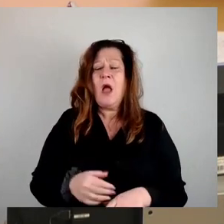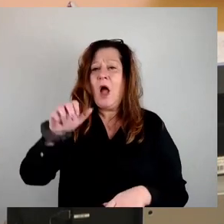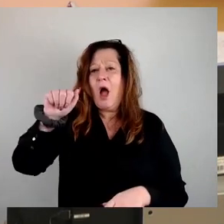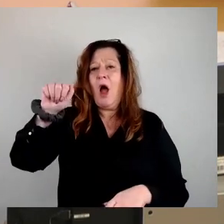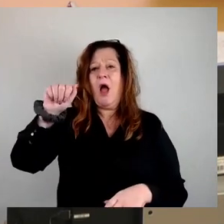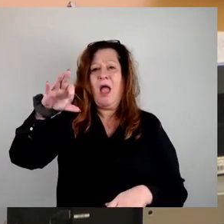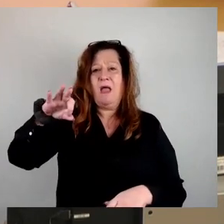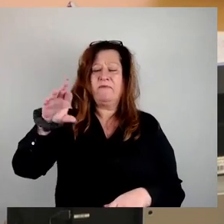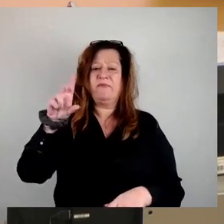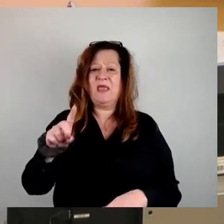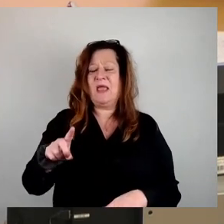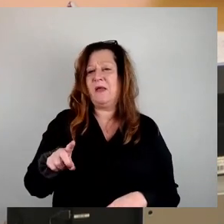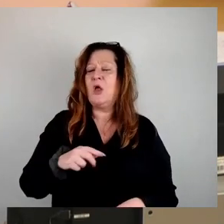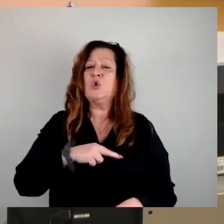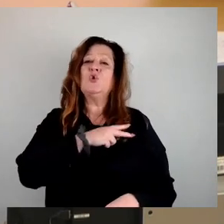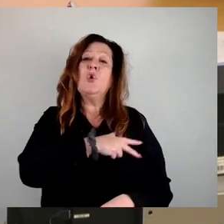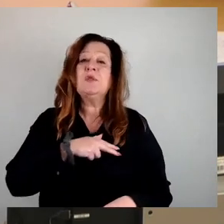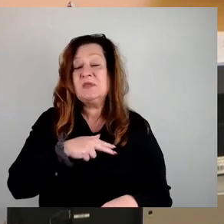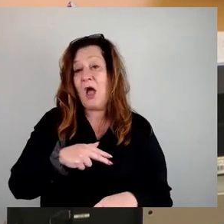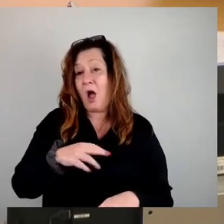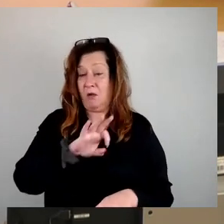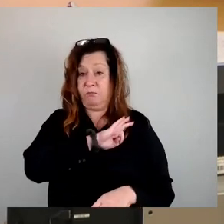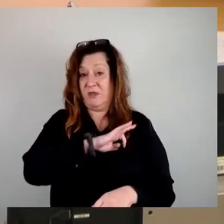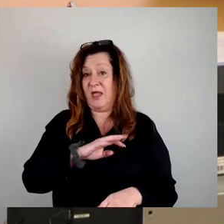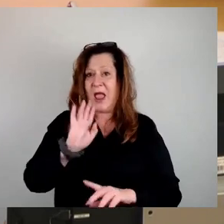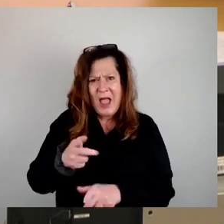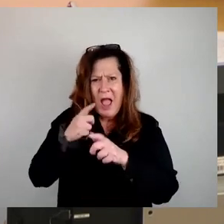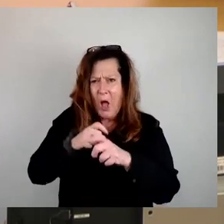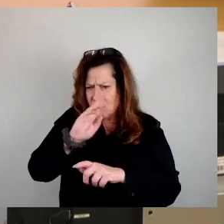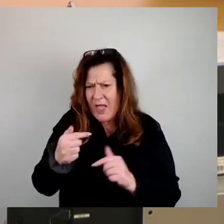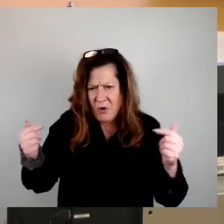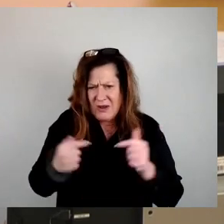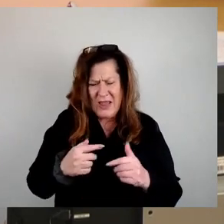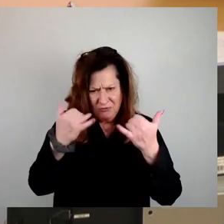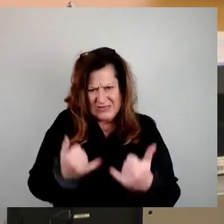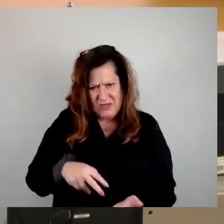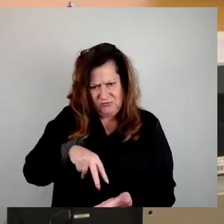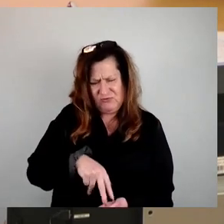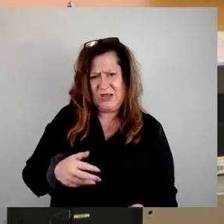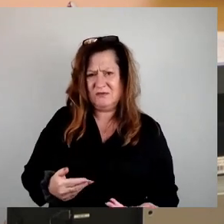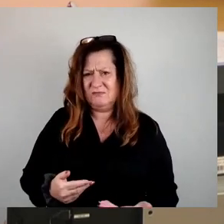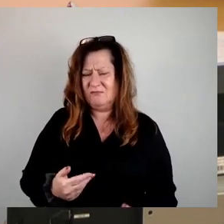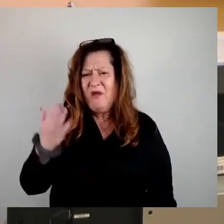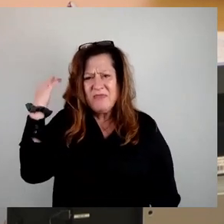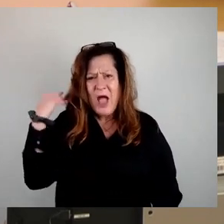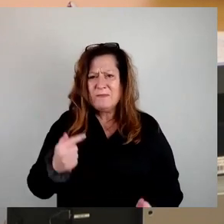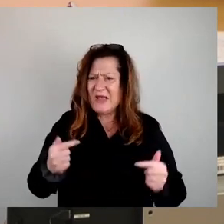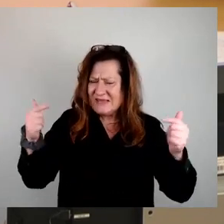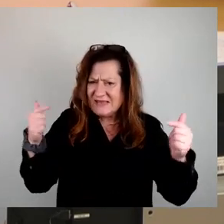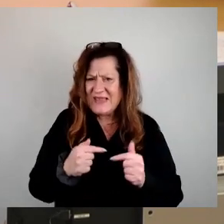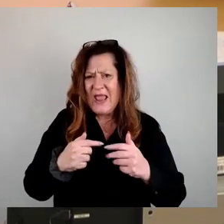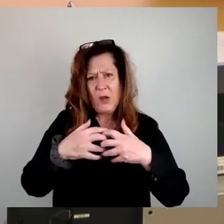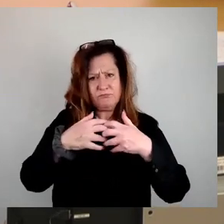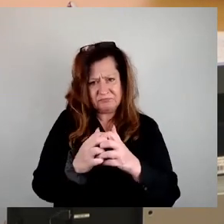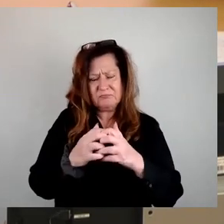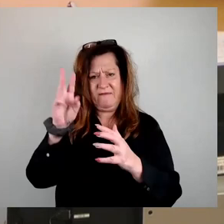hat im Ausschuss natürlich dagegen gestimmt. Und sie stellt sich jetzt hier hin. Und ich will es noch mal sagen, Sie haben damals gegen die Gründung der WED gestimmt. Für